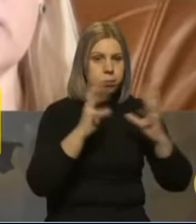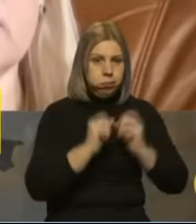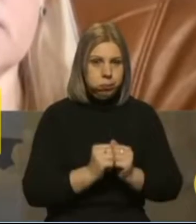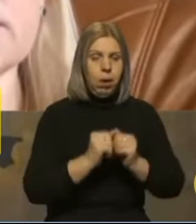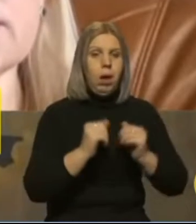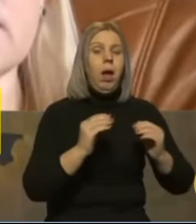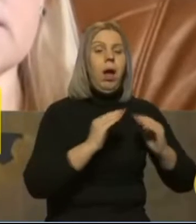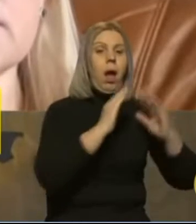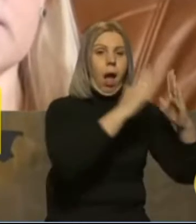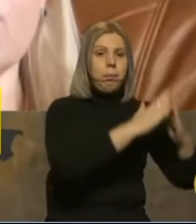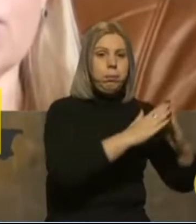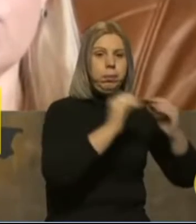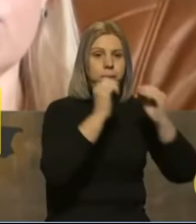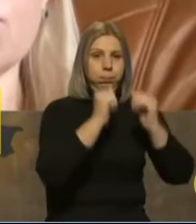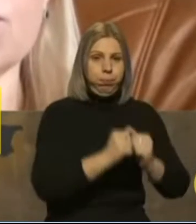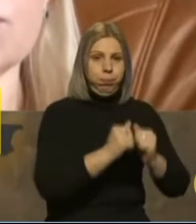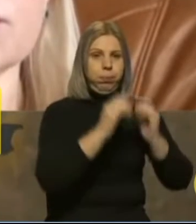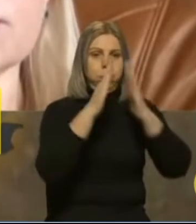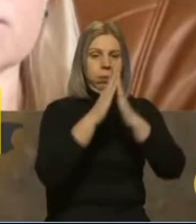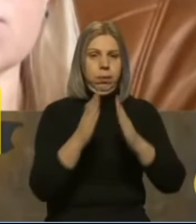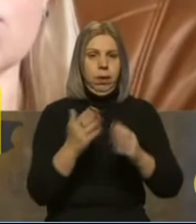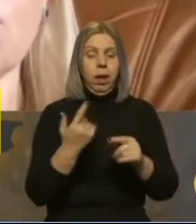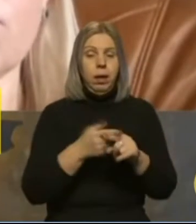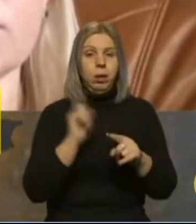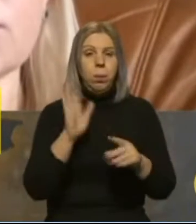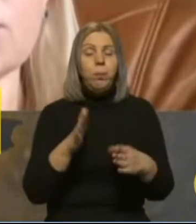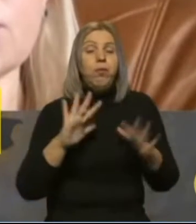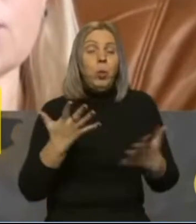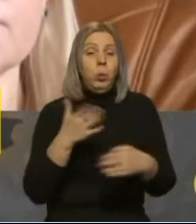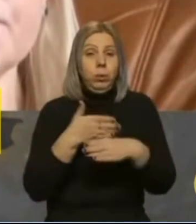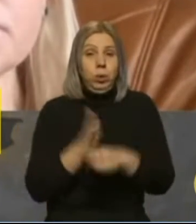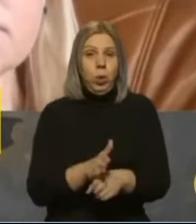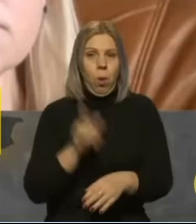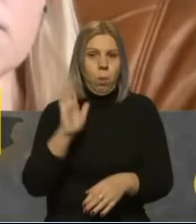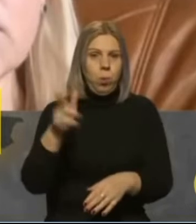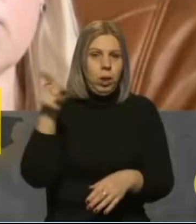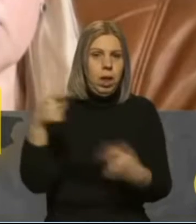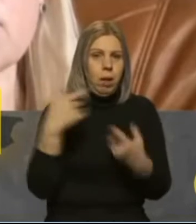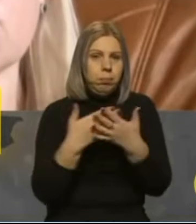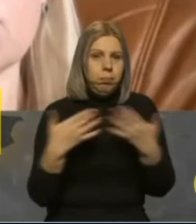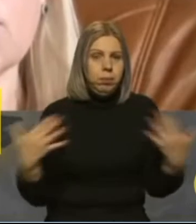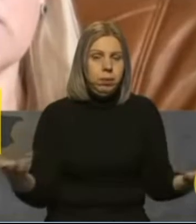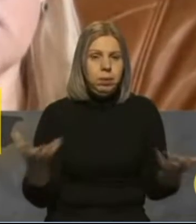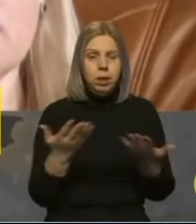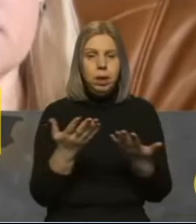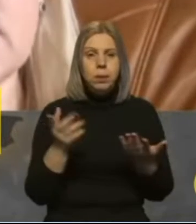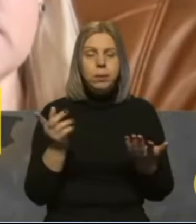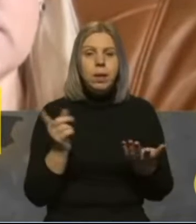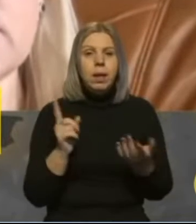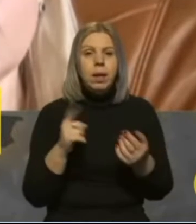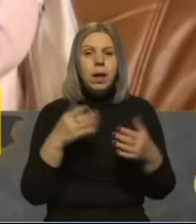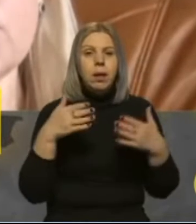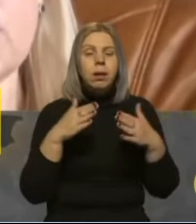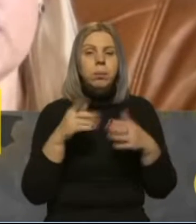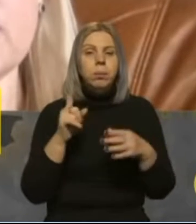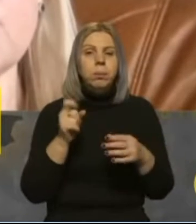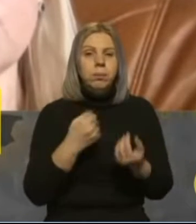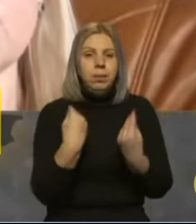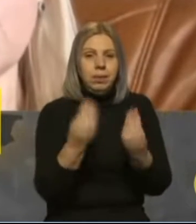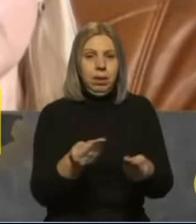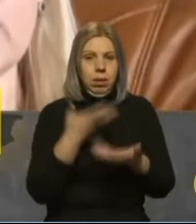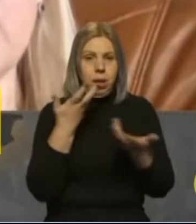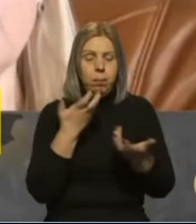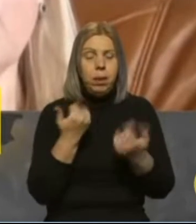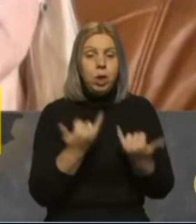якщо так станеться, на вибухи будуть зруйновані ті чи інші станції постачання.